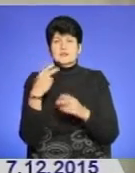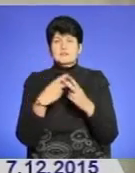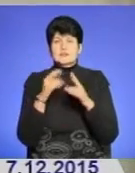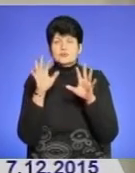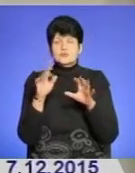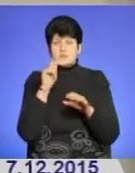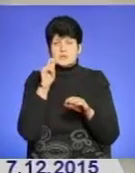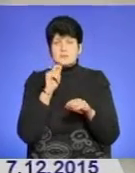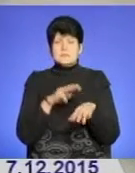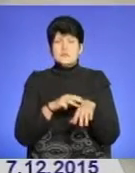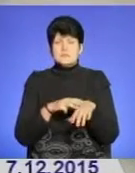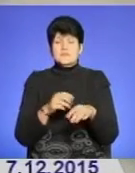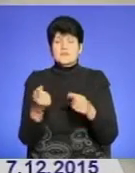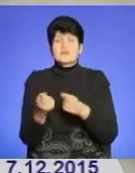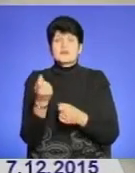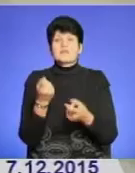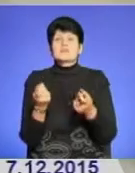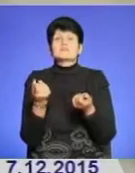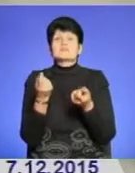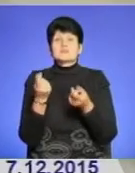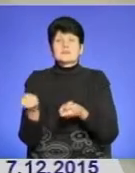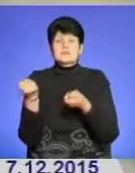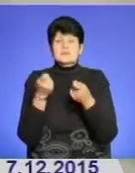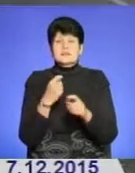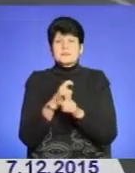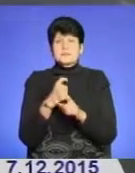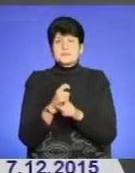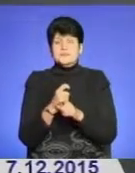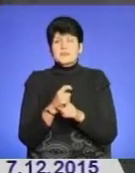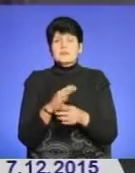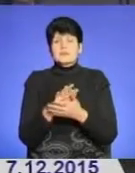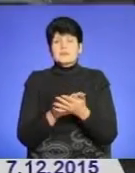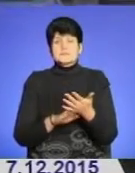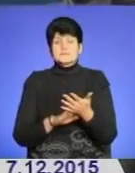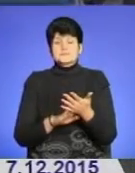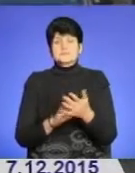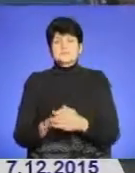Правоохоронці встановлюють канали надходження спиртової продукції до ділків. Триває розслідування.